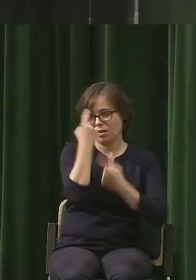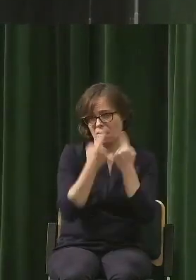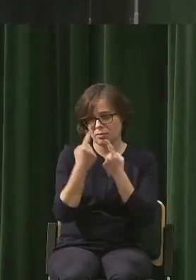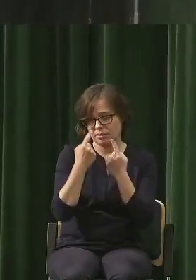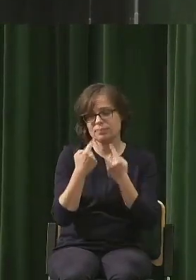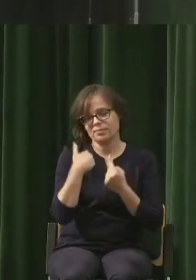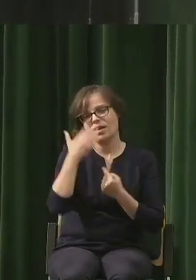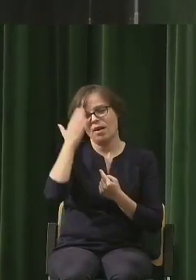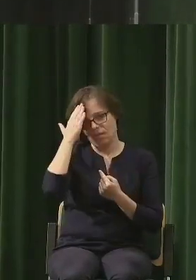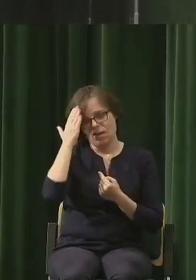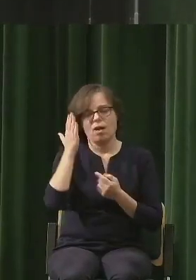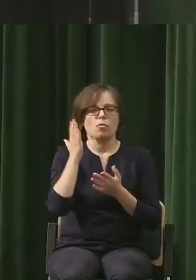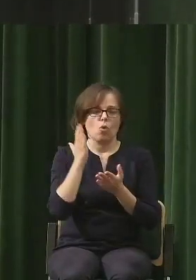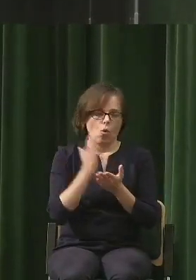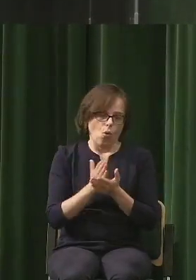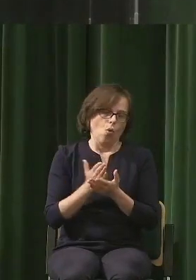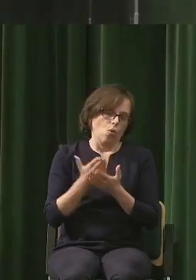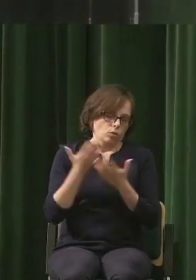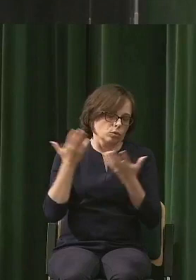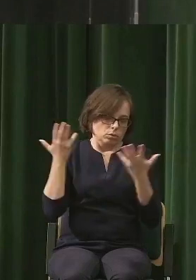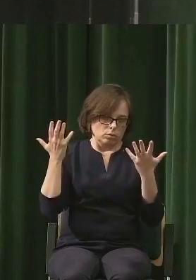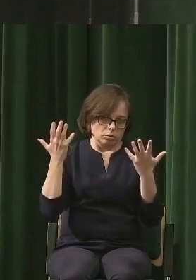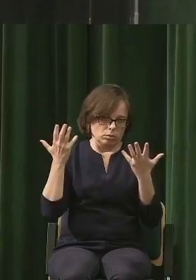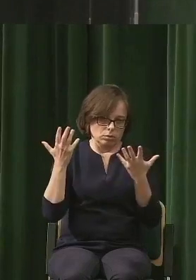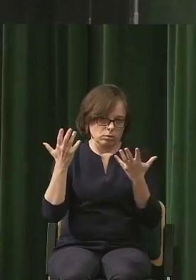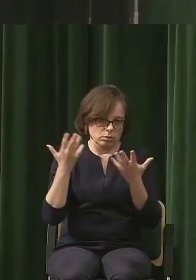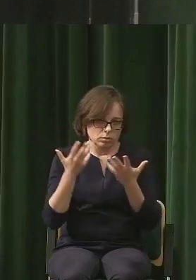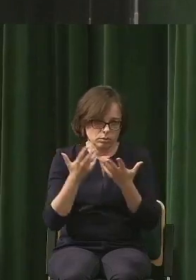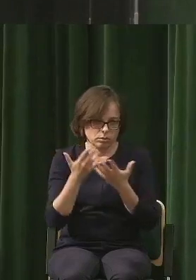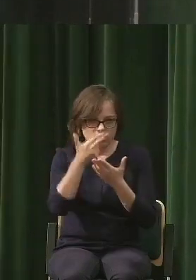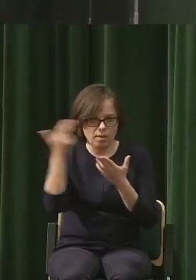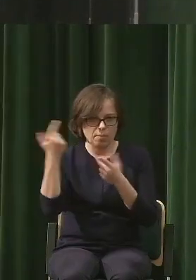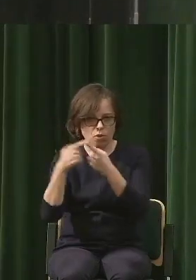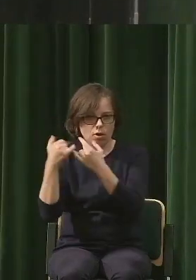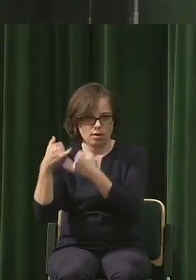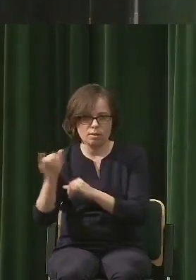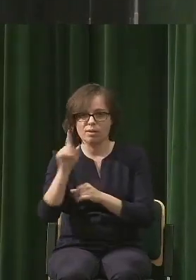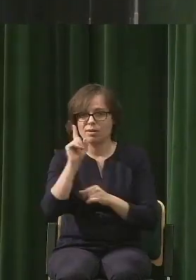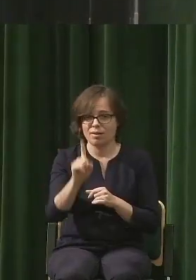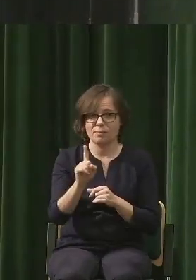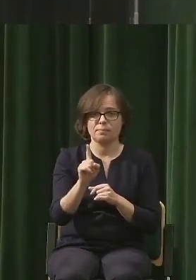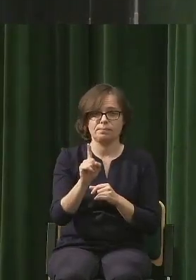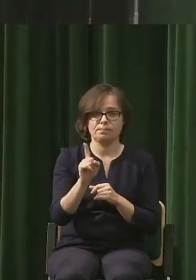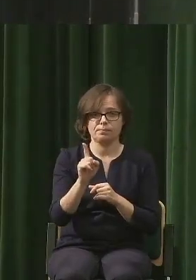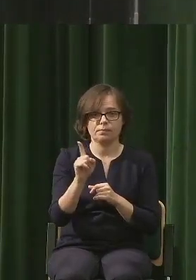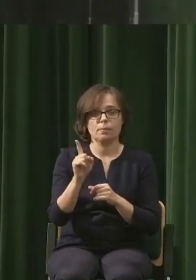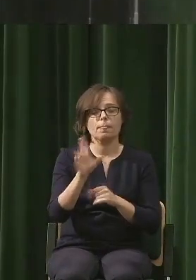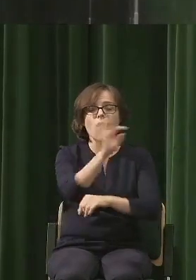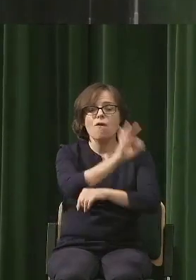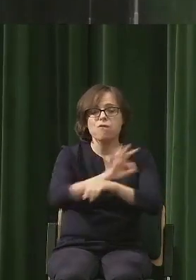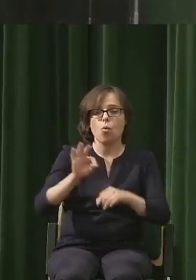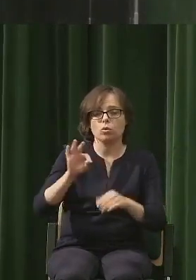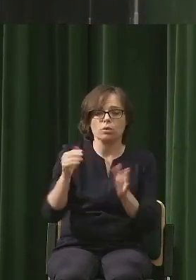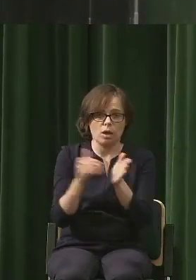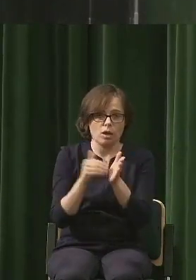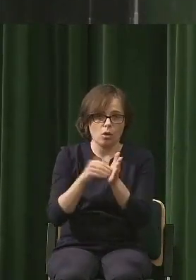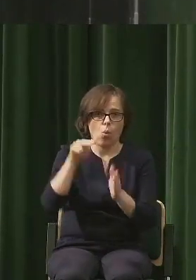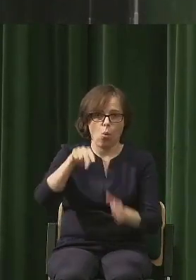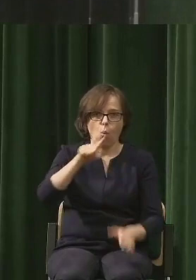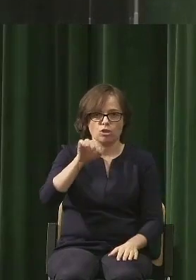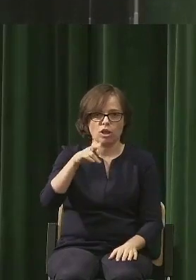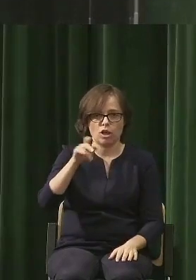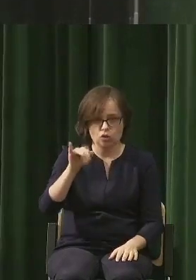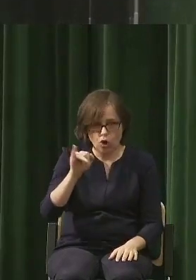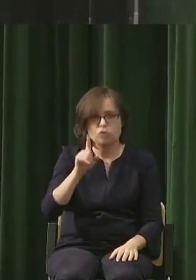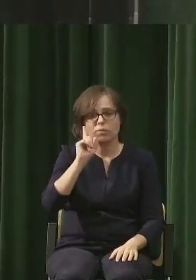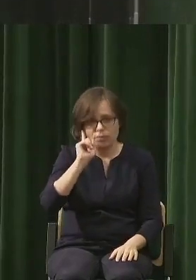ja wiem, to już się zapuścimy bardzo daleko, ale samo majstrowanie przy funkcjach to oczywiście, że tak i